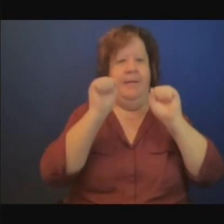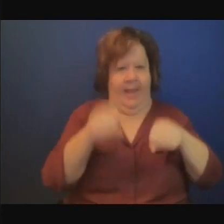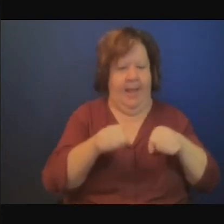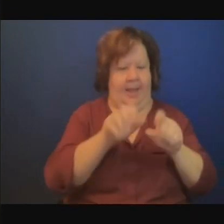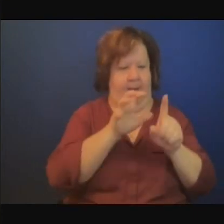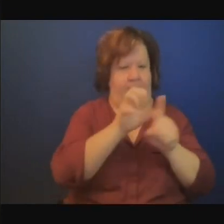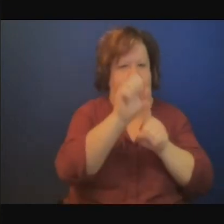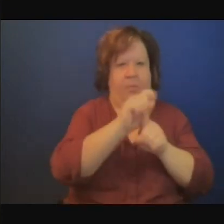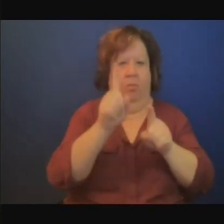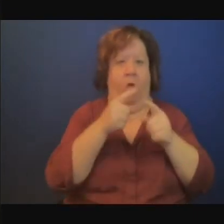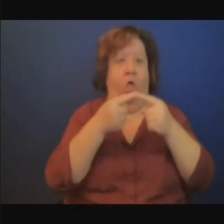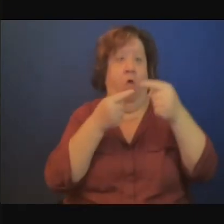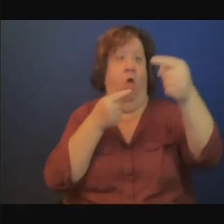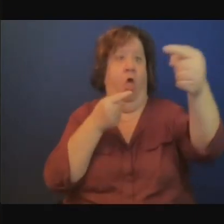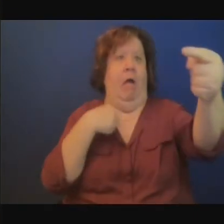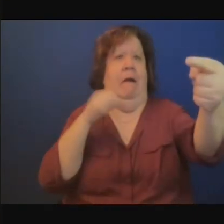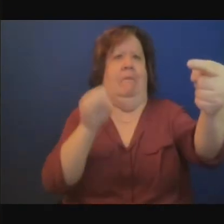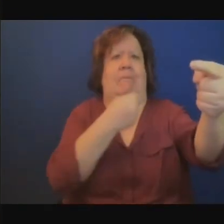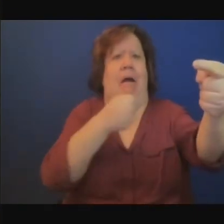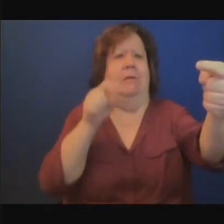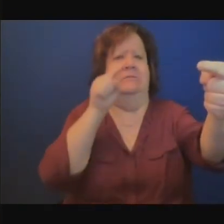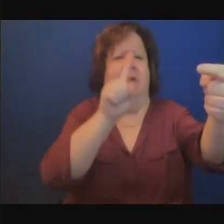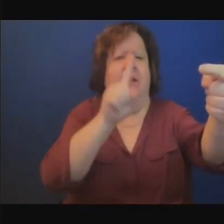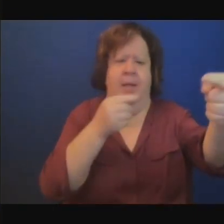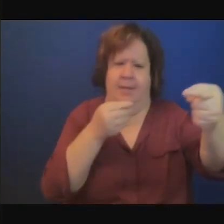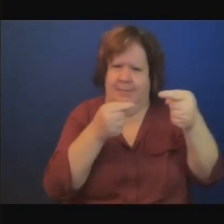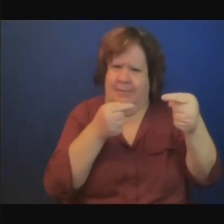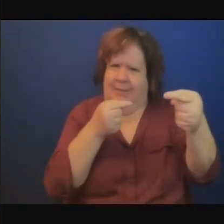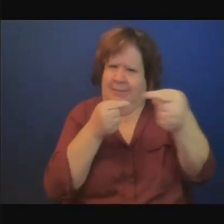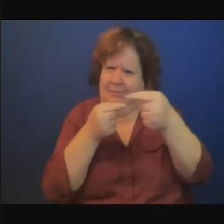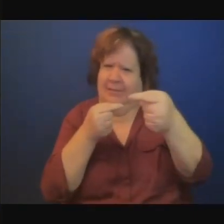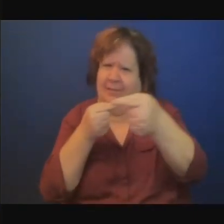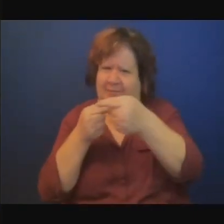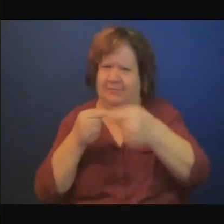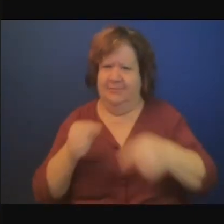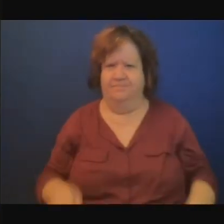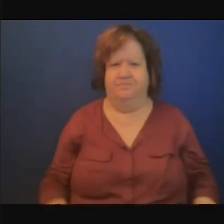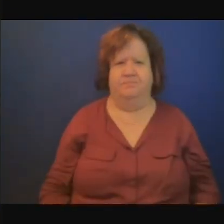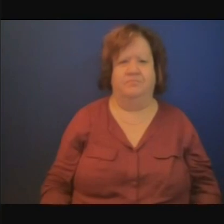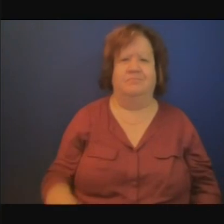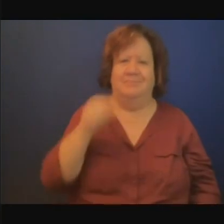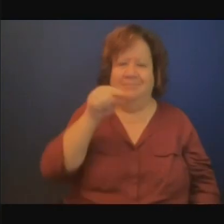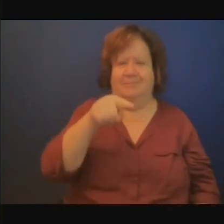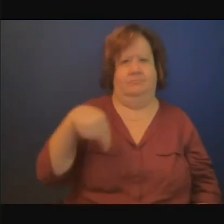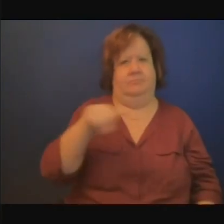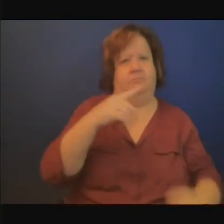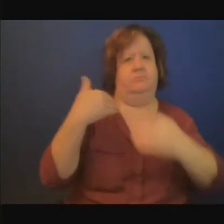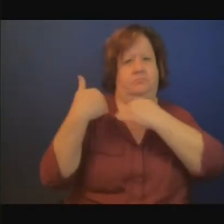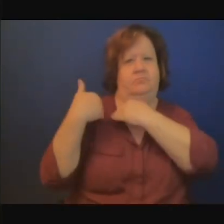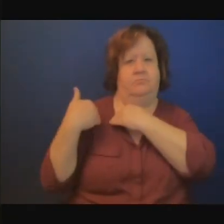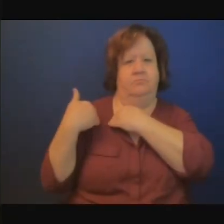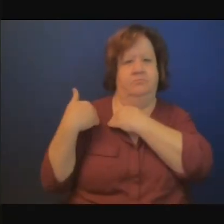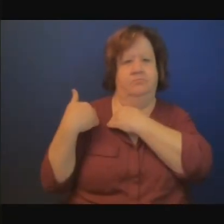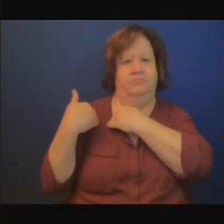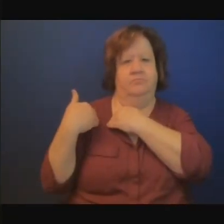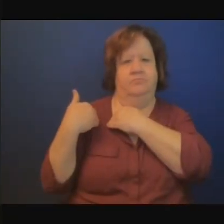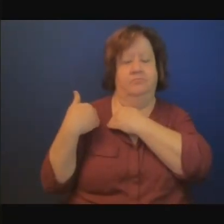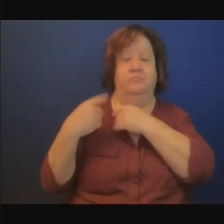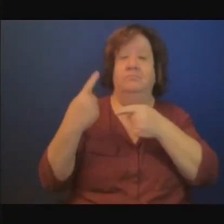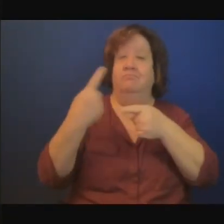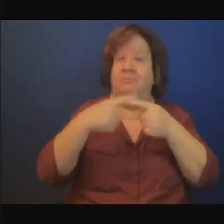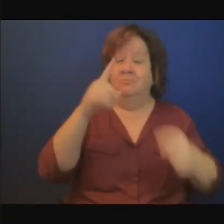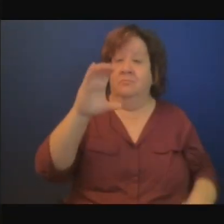Il faut également que l'on se focalise sur l'après-COP 26. Il y aura certaines choses à mettre en œuvre pour